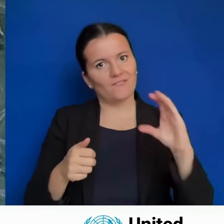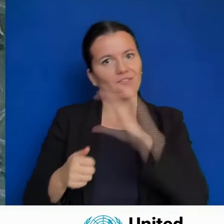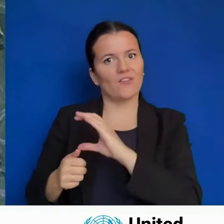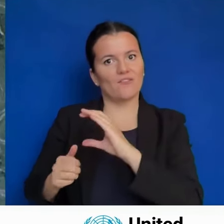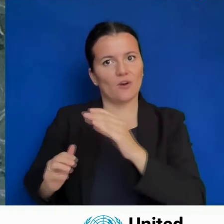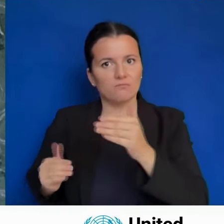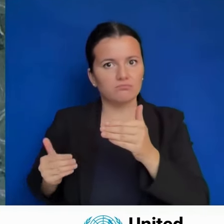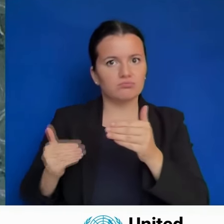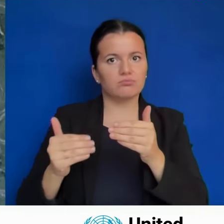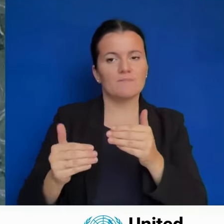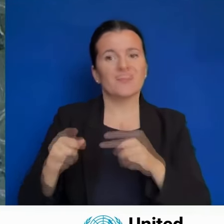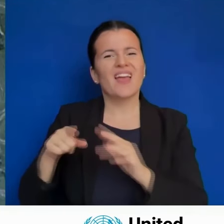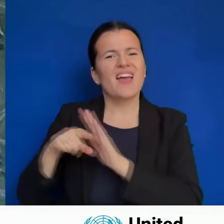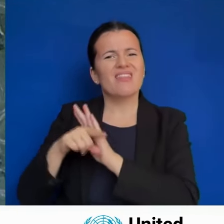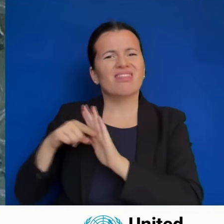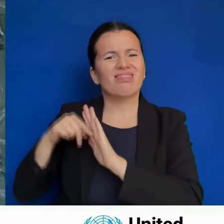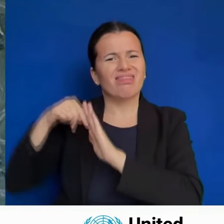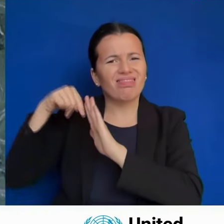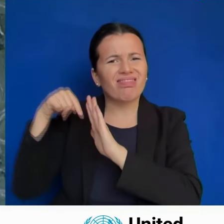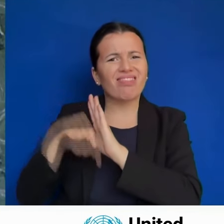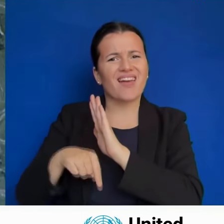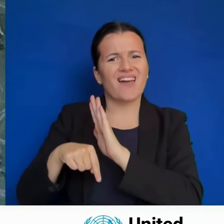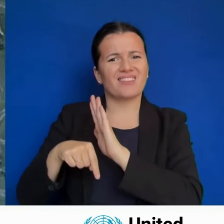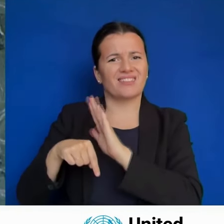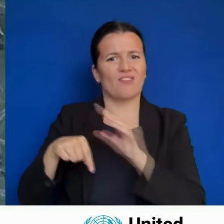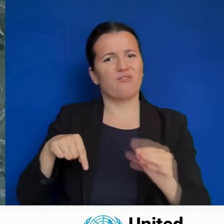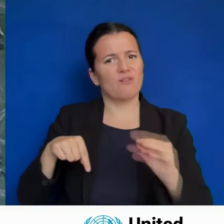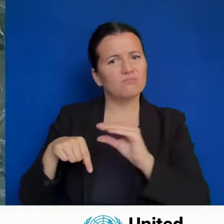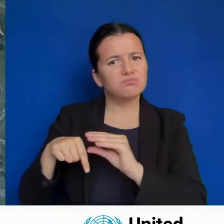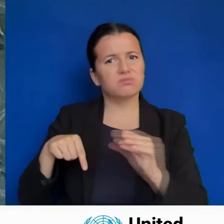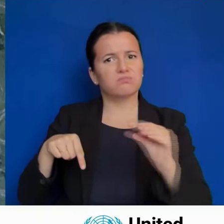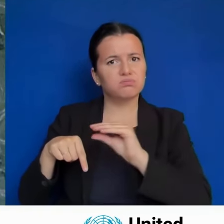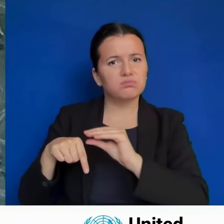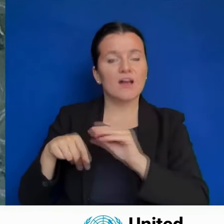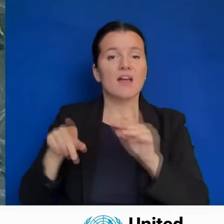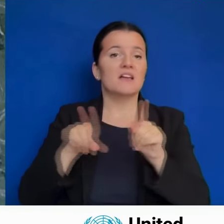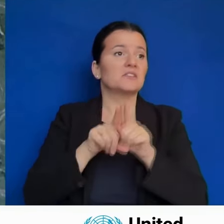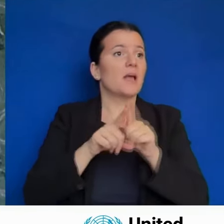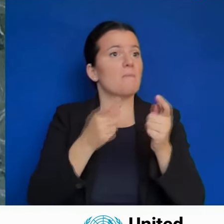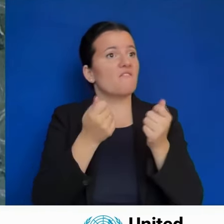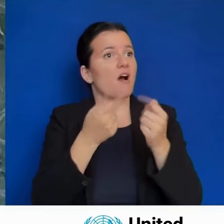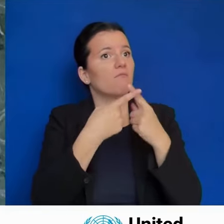telles que la rétribution pour la préservation de nos forêts ou la conversion d'êtres natures.